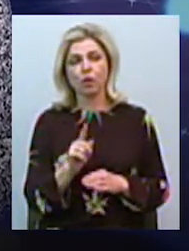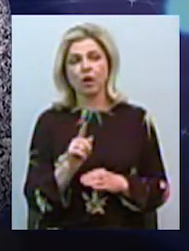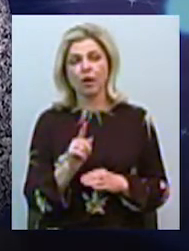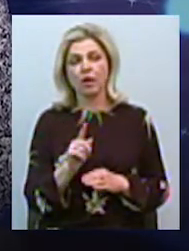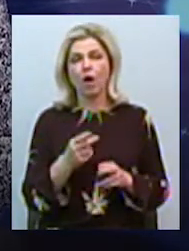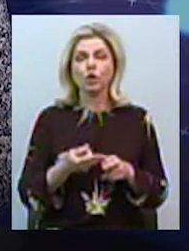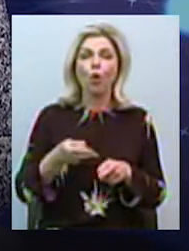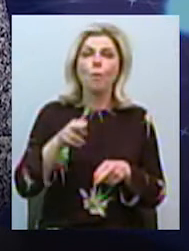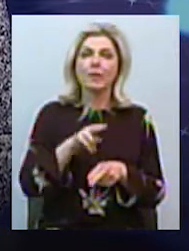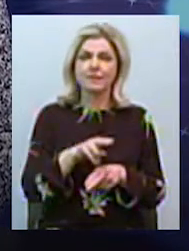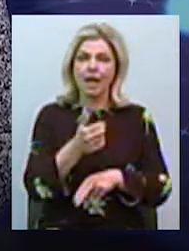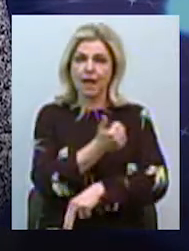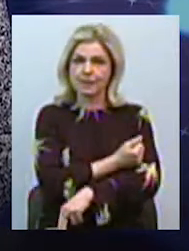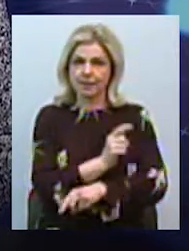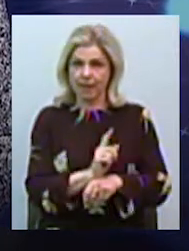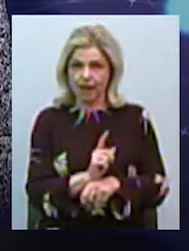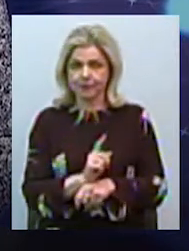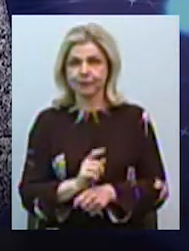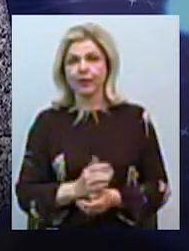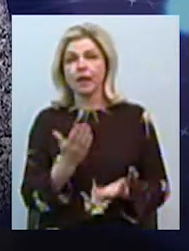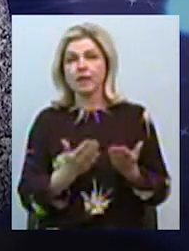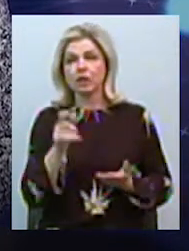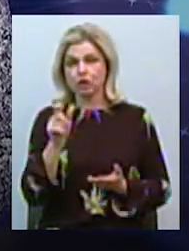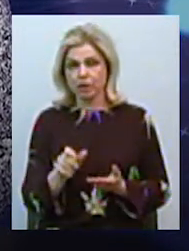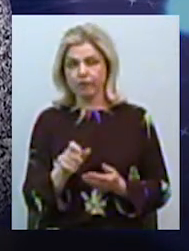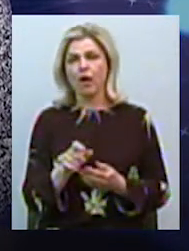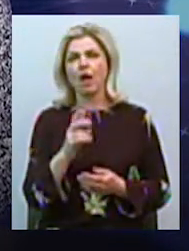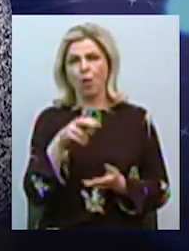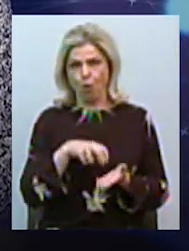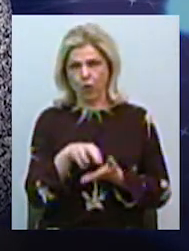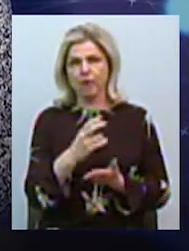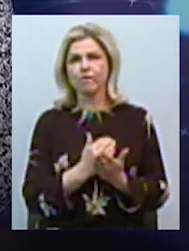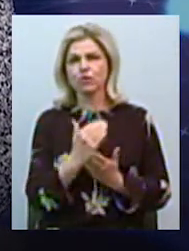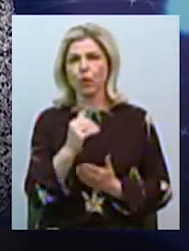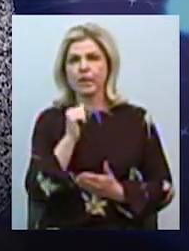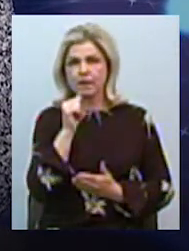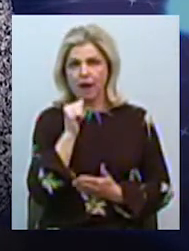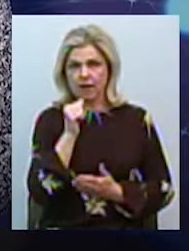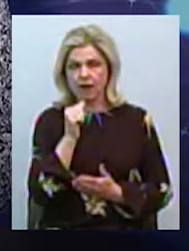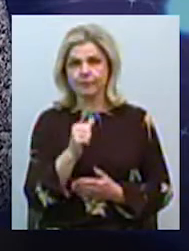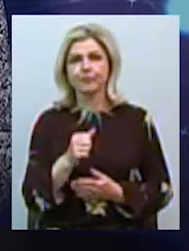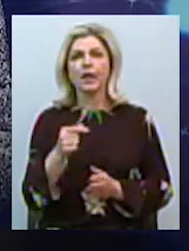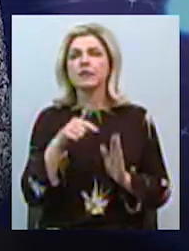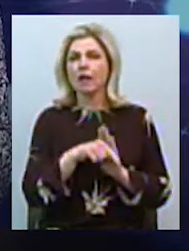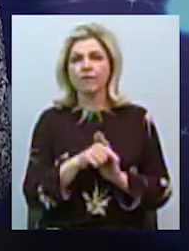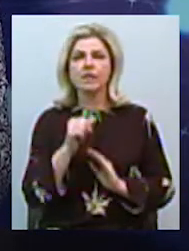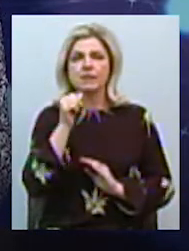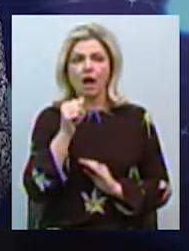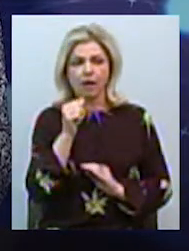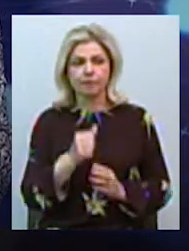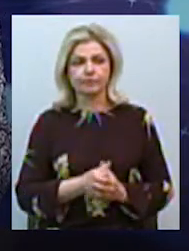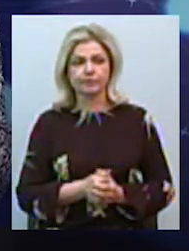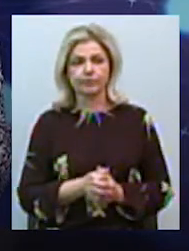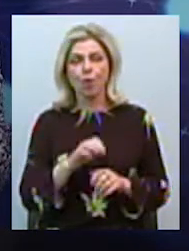декомпенсації, то є, ще раз я вже говорила, якщо людина ходить на високих сахарах, то є цільовий рівень